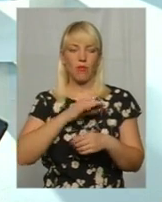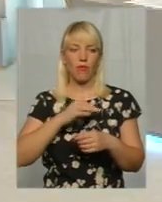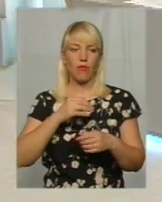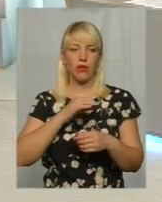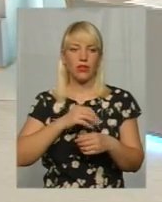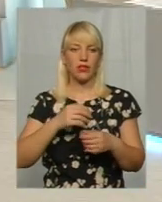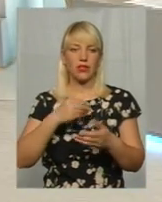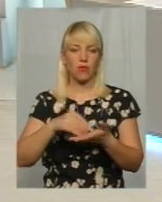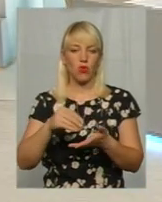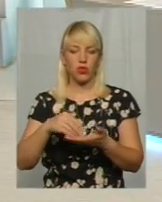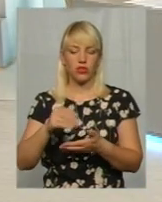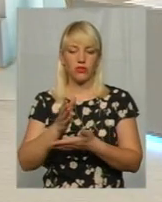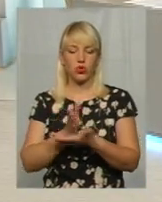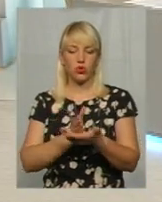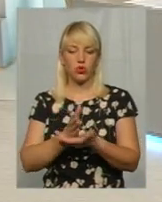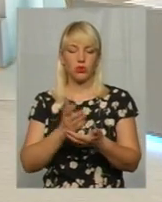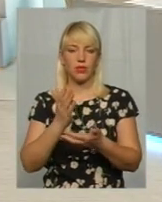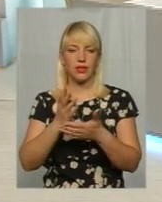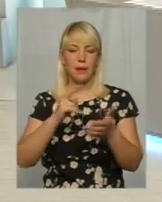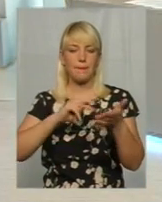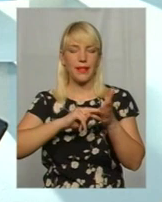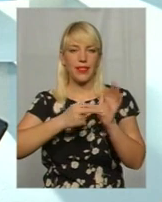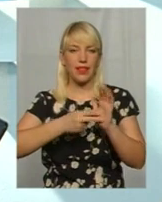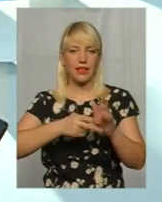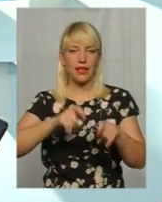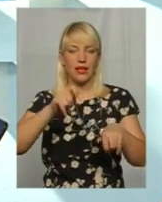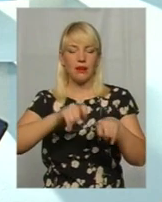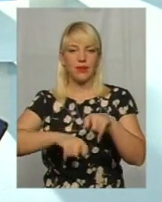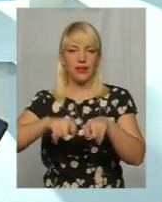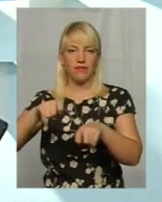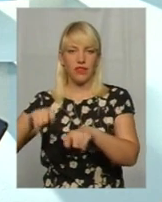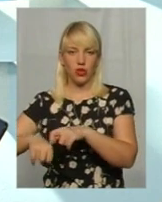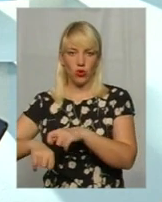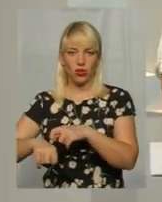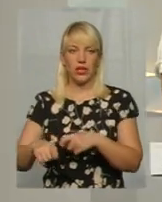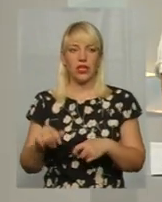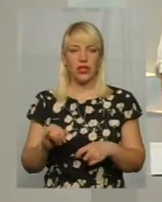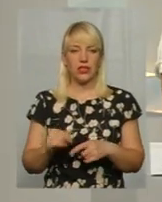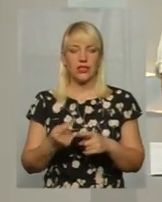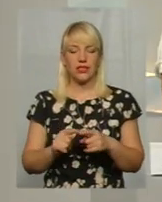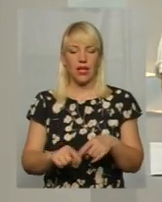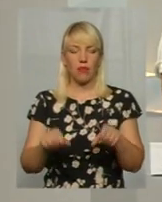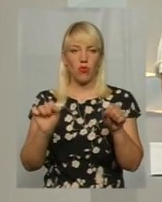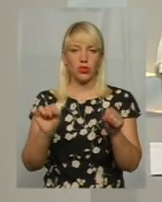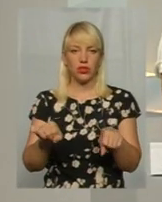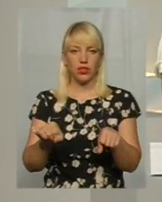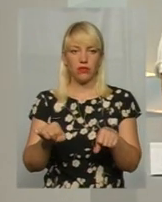перевірок, відповідно, є мораторій на проведення перевірок малого і середнього бізнесу. І це, можливо,